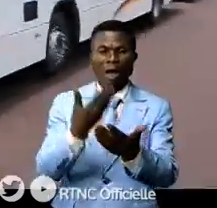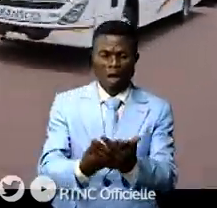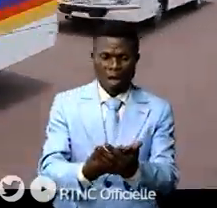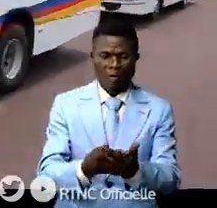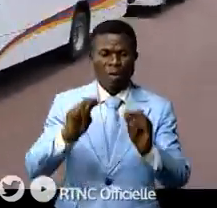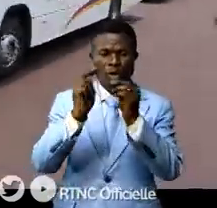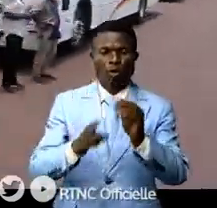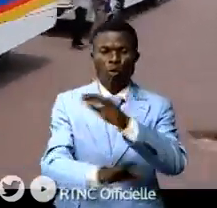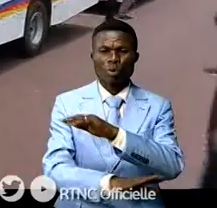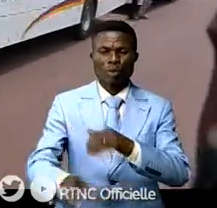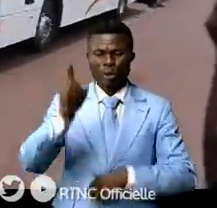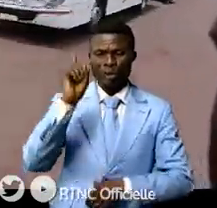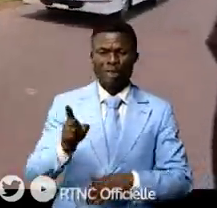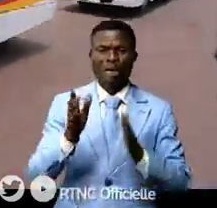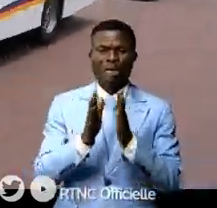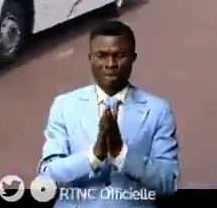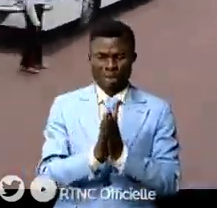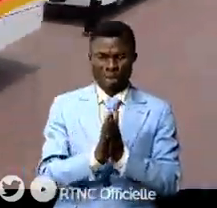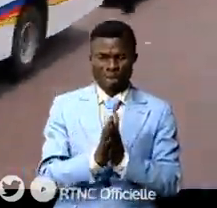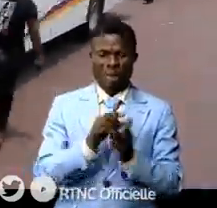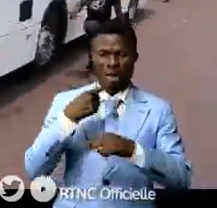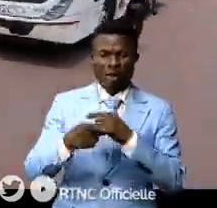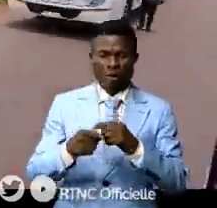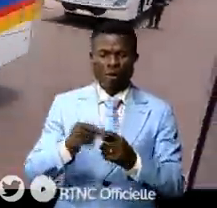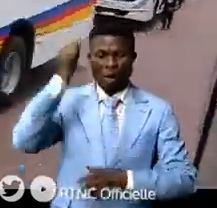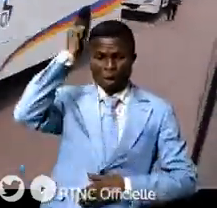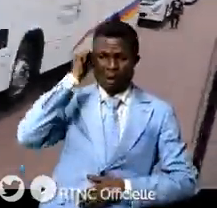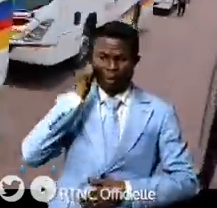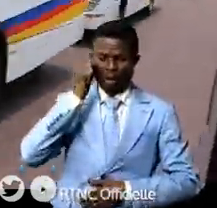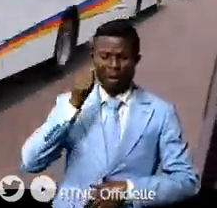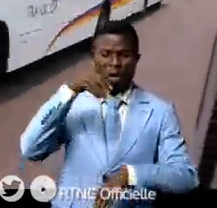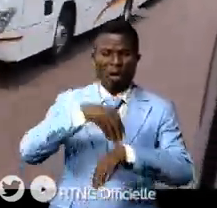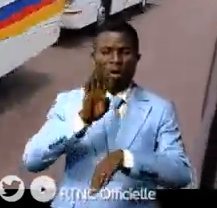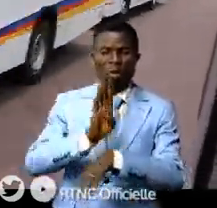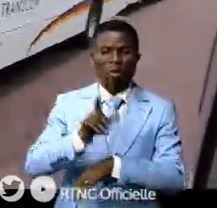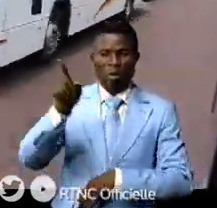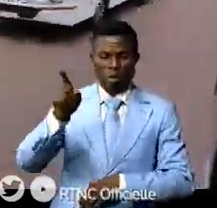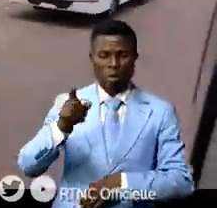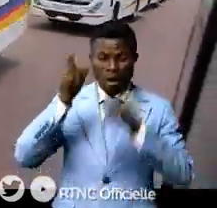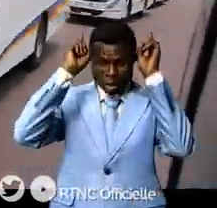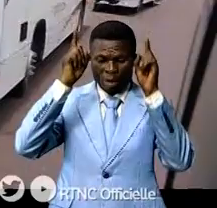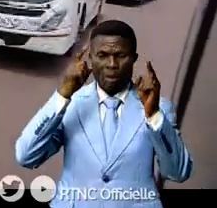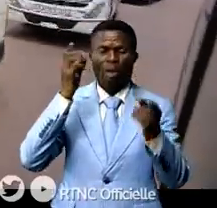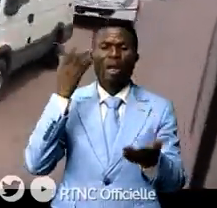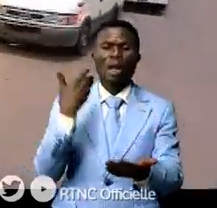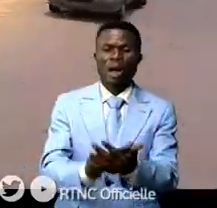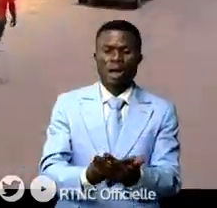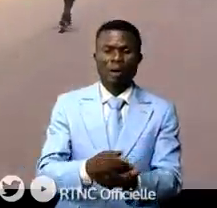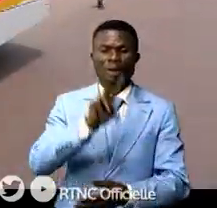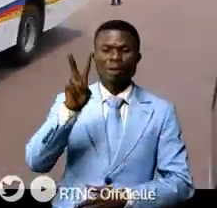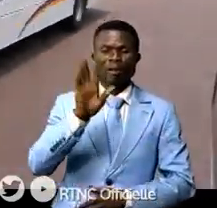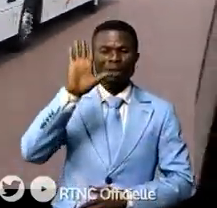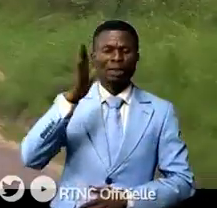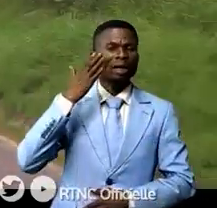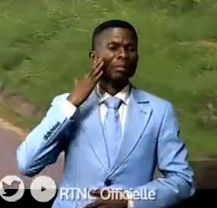dernier lot des 110 bus. Parti du port fluvial de Beaumont, Ces enjeux roulants se sont arrêtés vendredi 5 mars